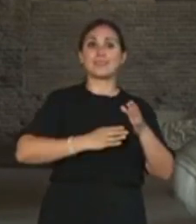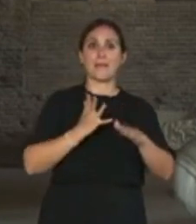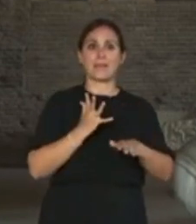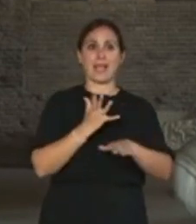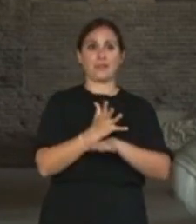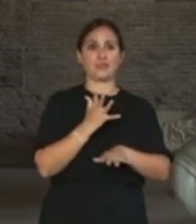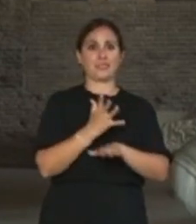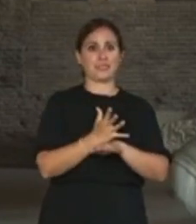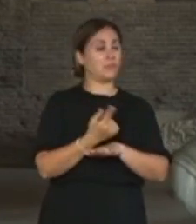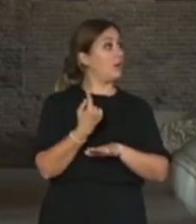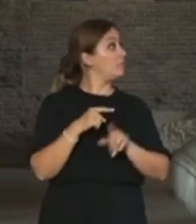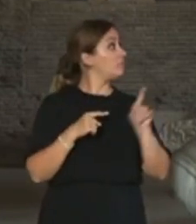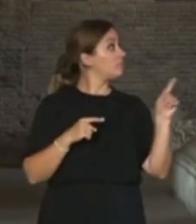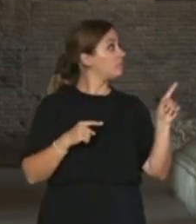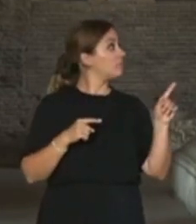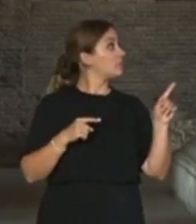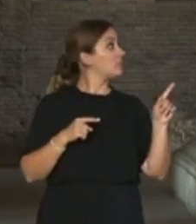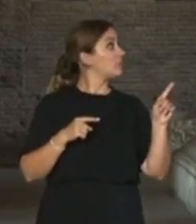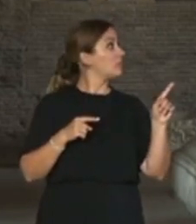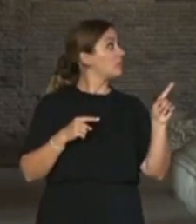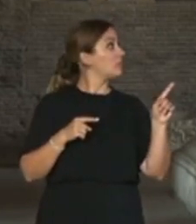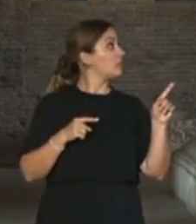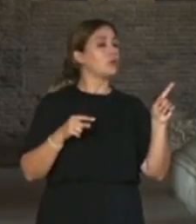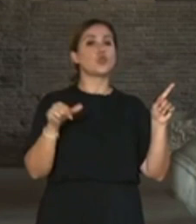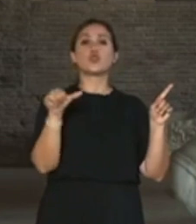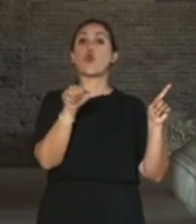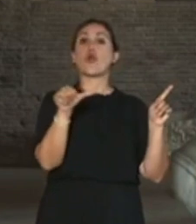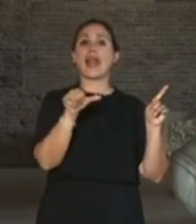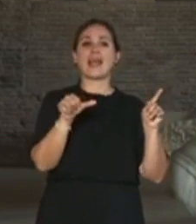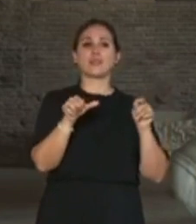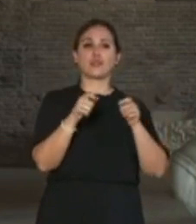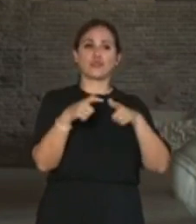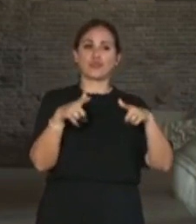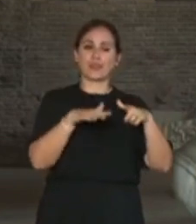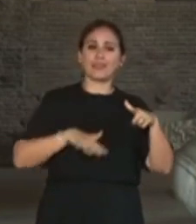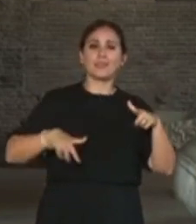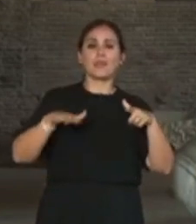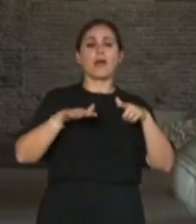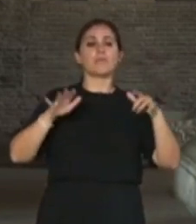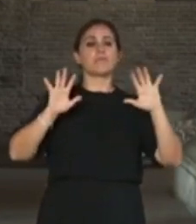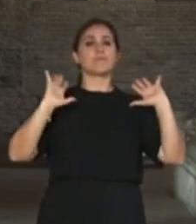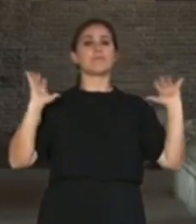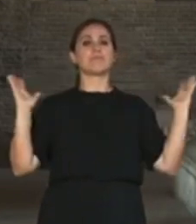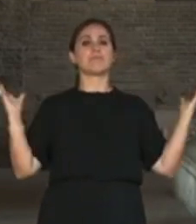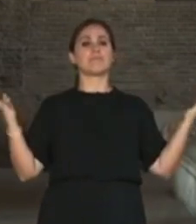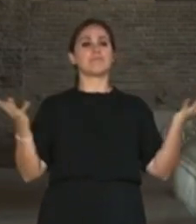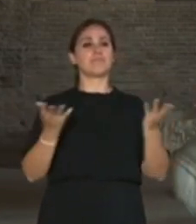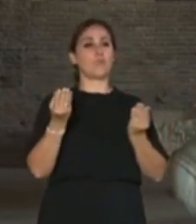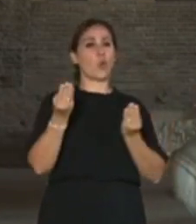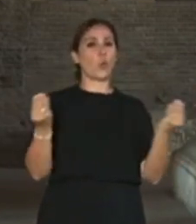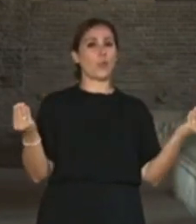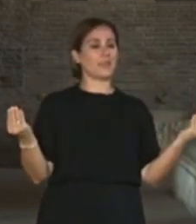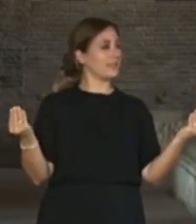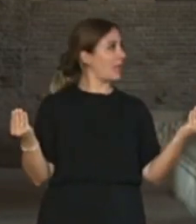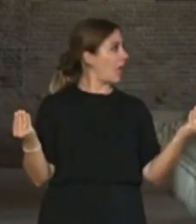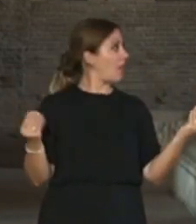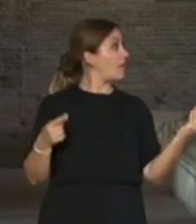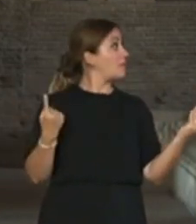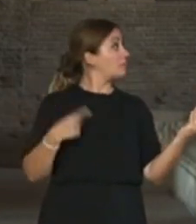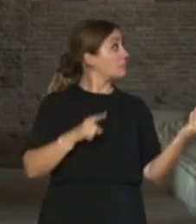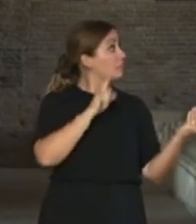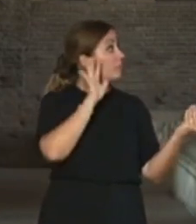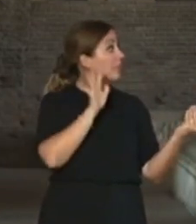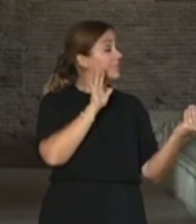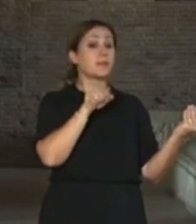complesso monumentale di San Leucio per la giornata del Fai. Purtroppo io non posso salire ai